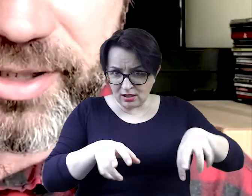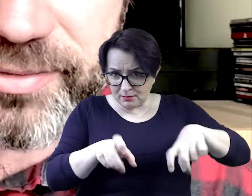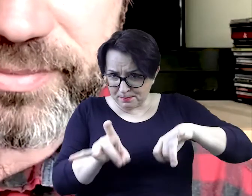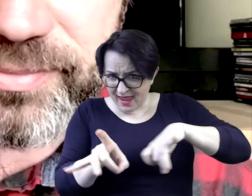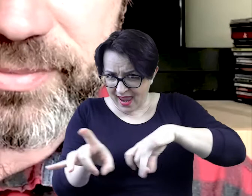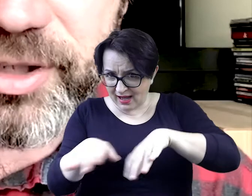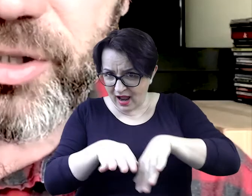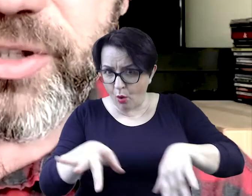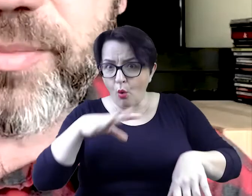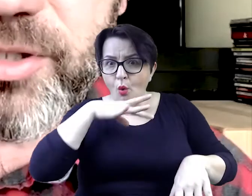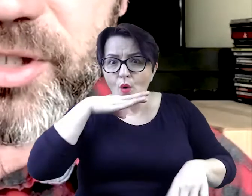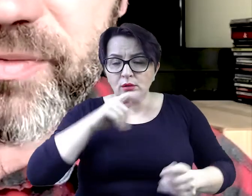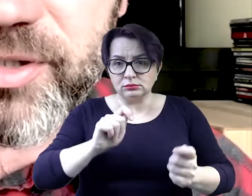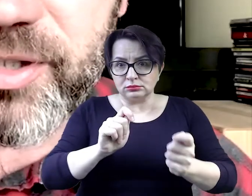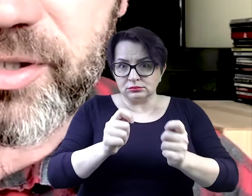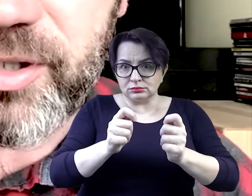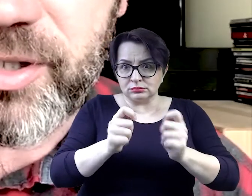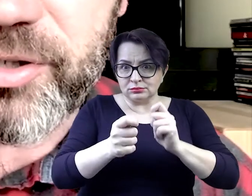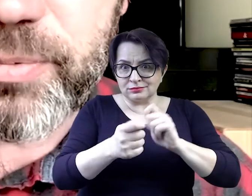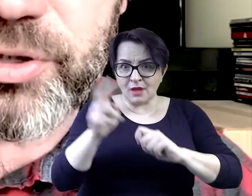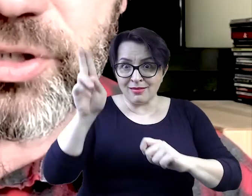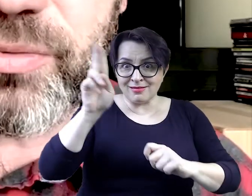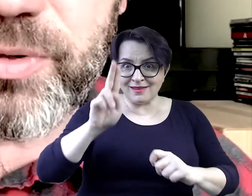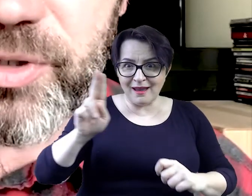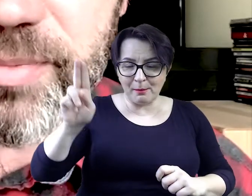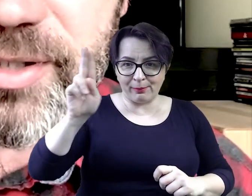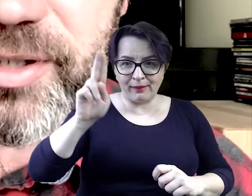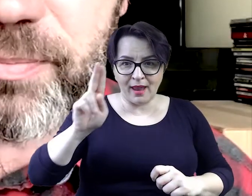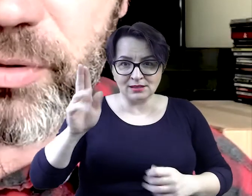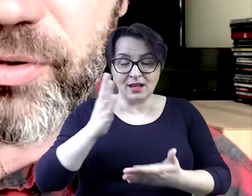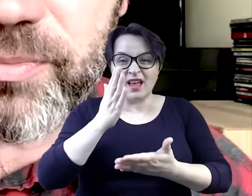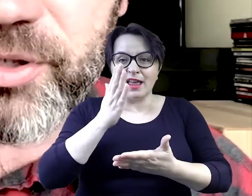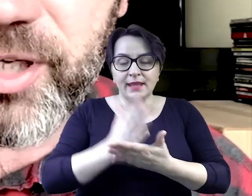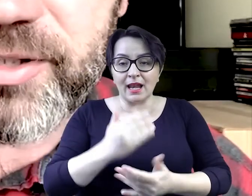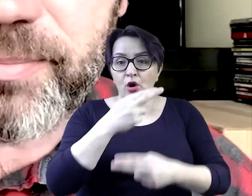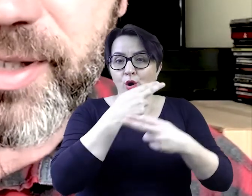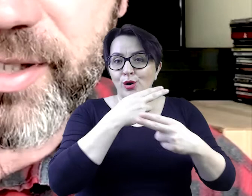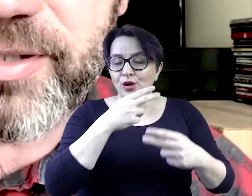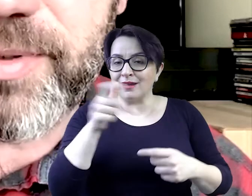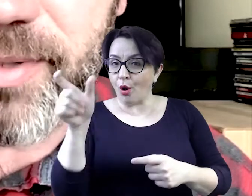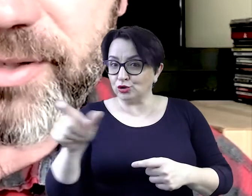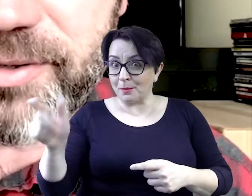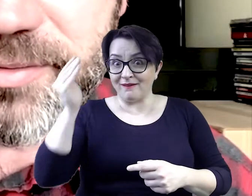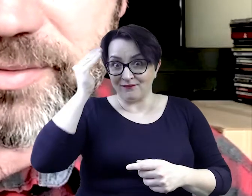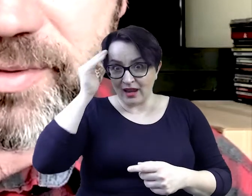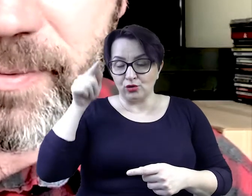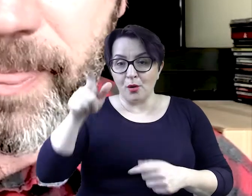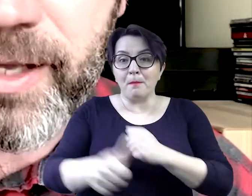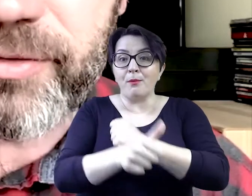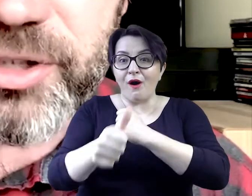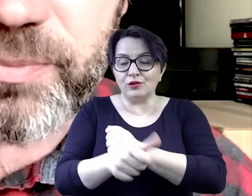niebieska Tylko wtajemniczeni wiedzieli Że przyczyną był niebieski pot Mieszkańca planety Bibas